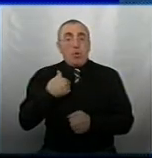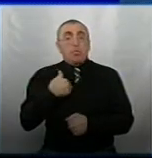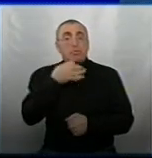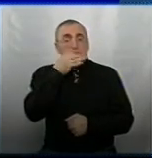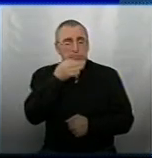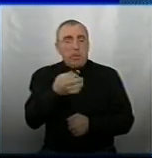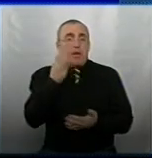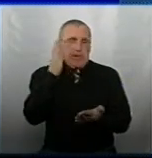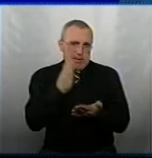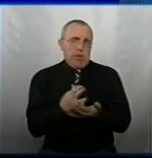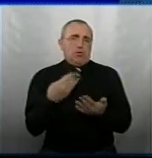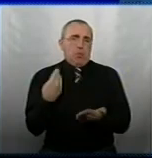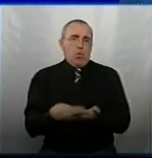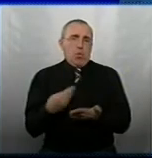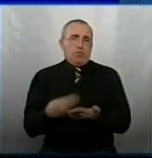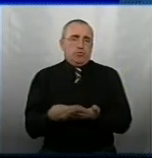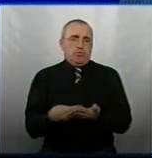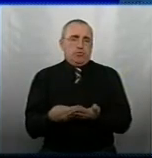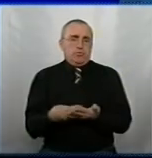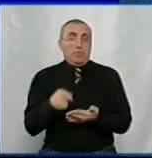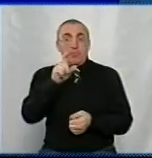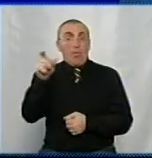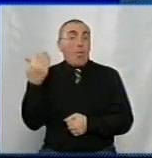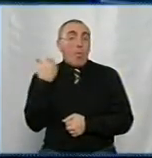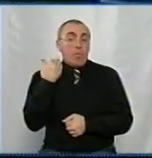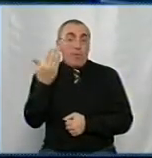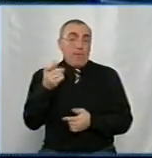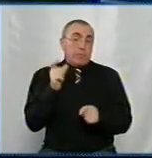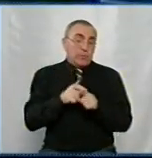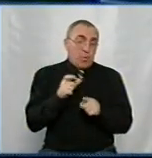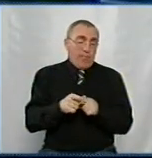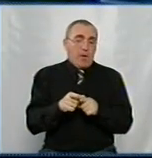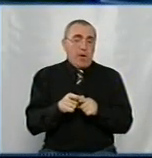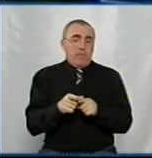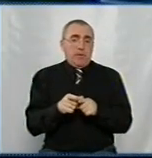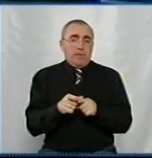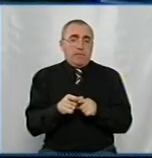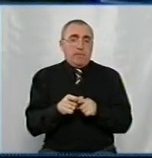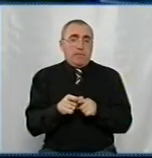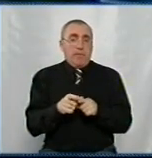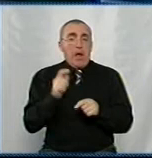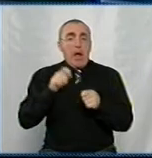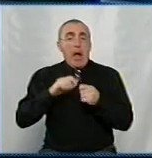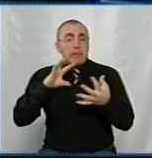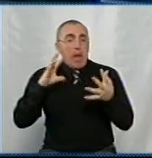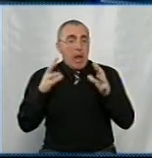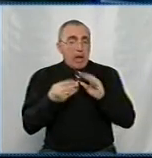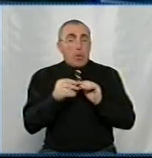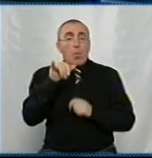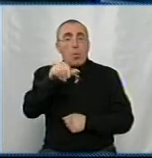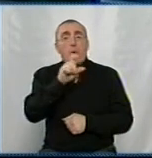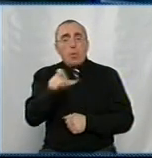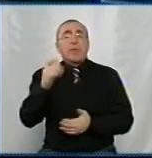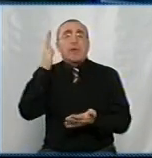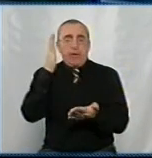сказати, є гроші. Особливо у тих боржників, за вашими словами, з якими ви говорите? Аналіз показує, що у людей